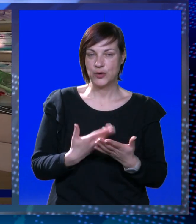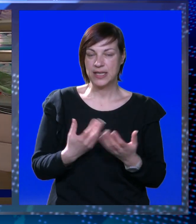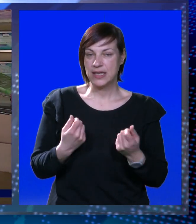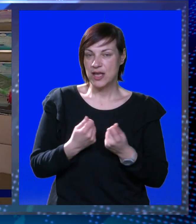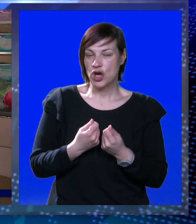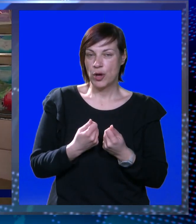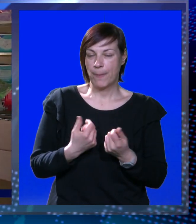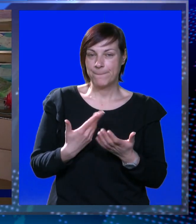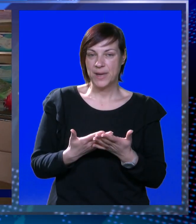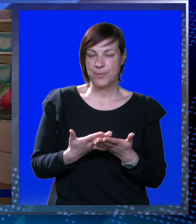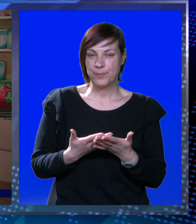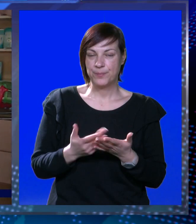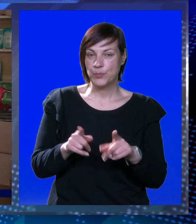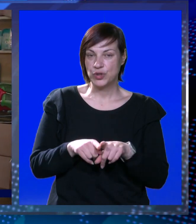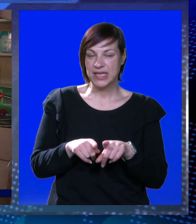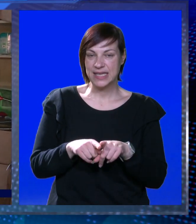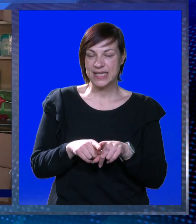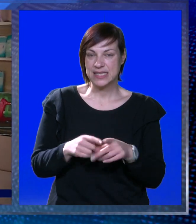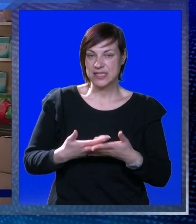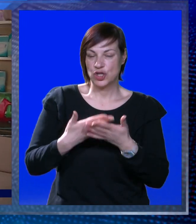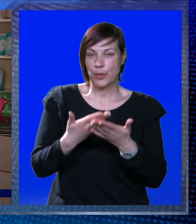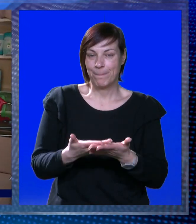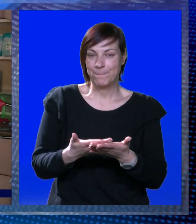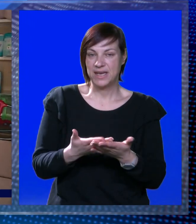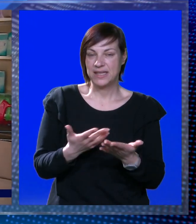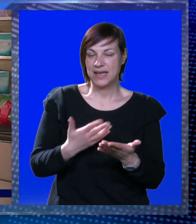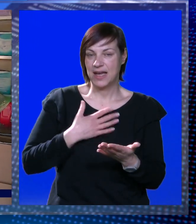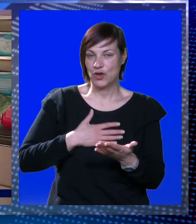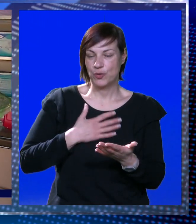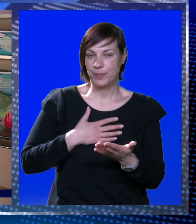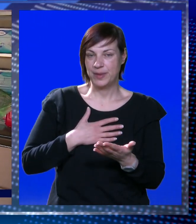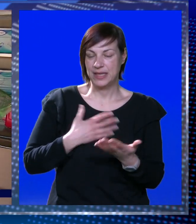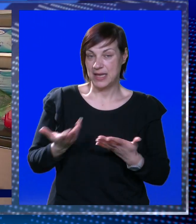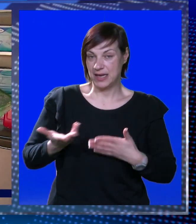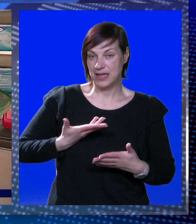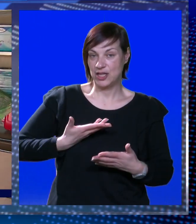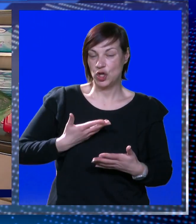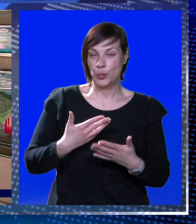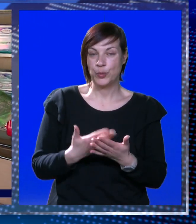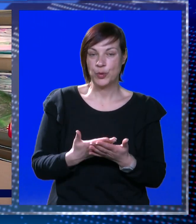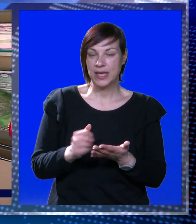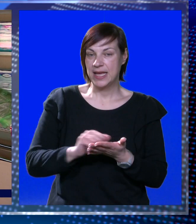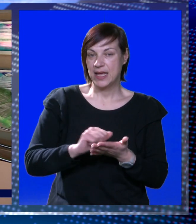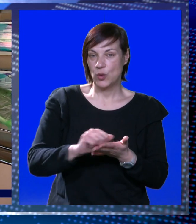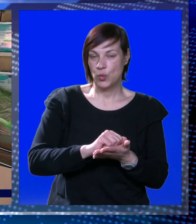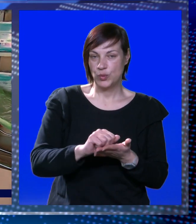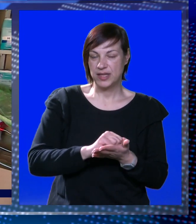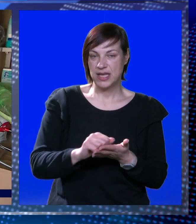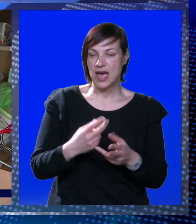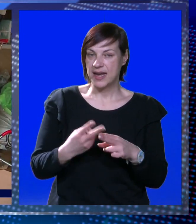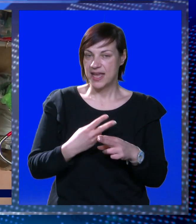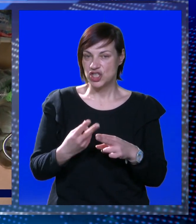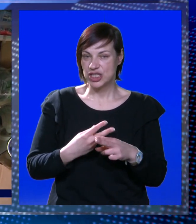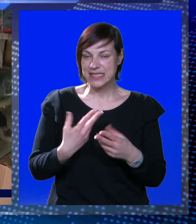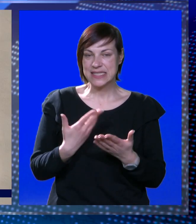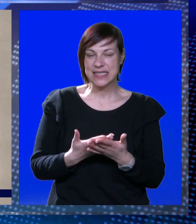I da ta roba bude zaista isto, da bude predana kako bi oni htjeli da oni dobiju. Znači, i utijana, i